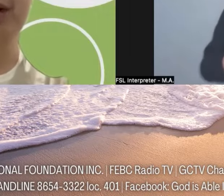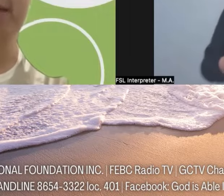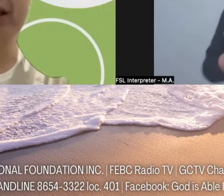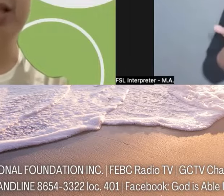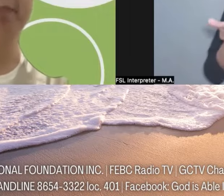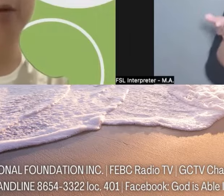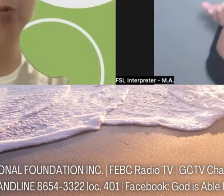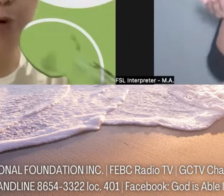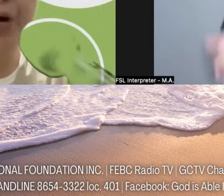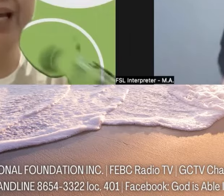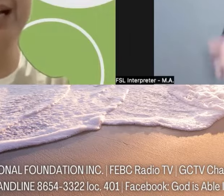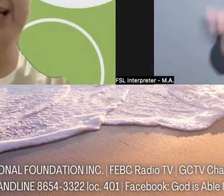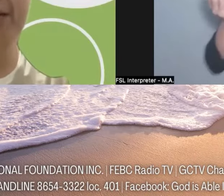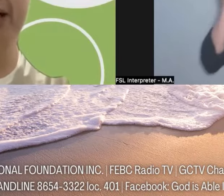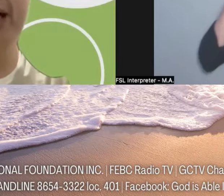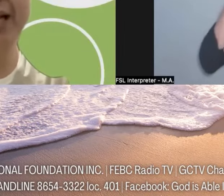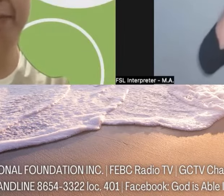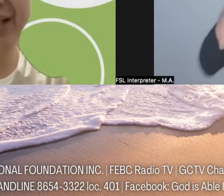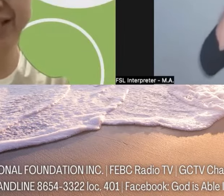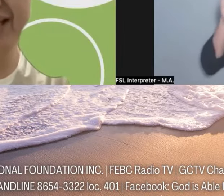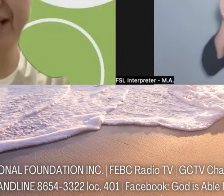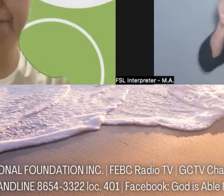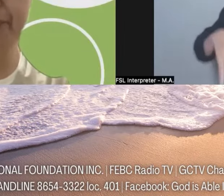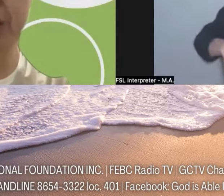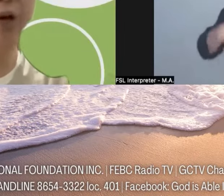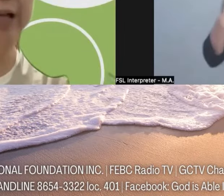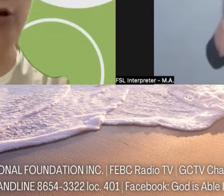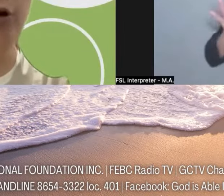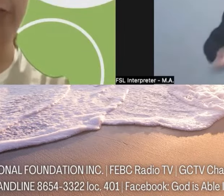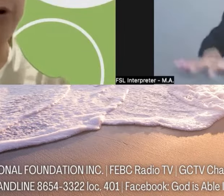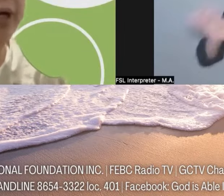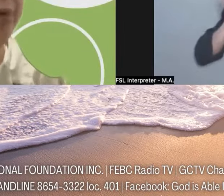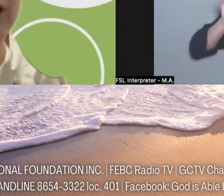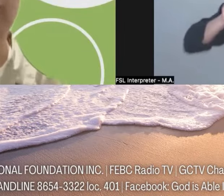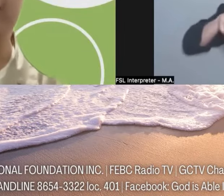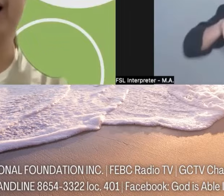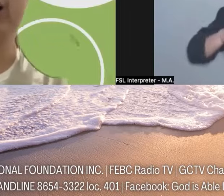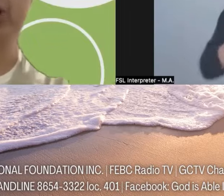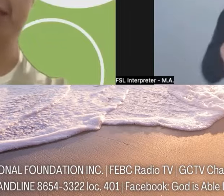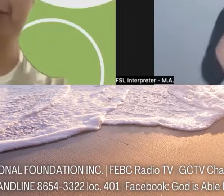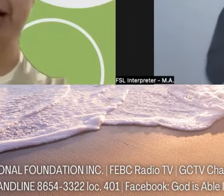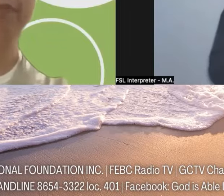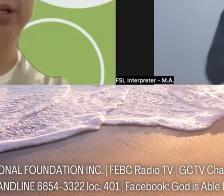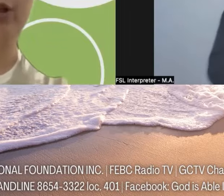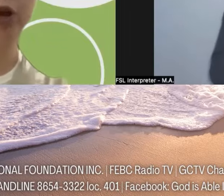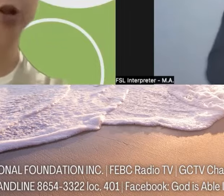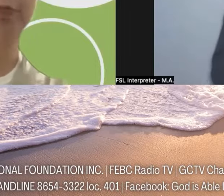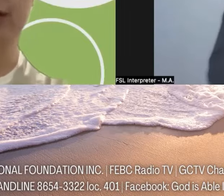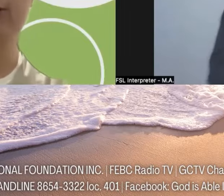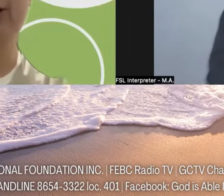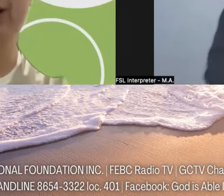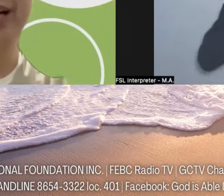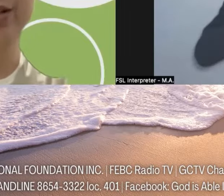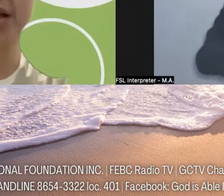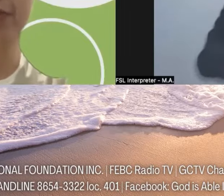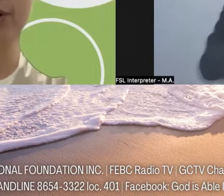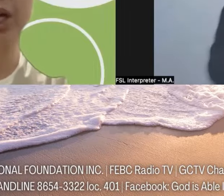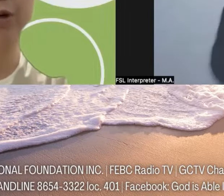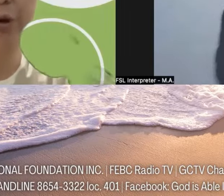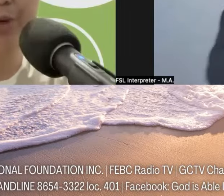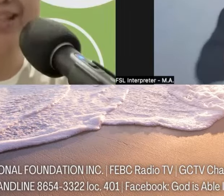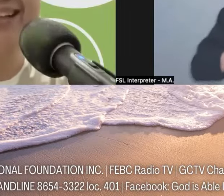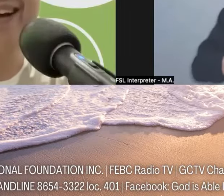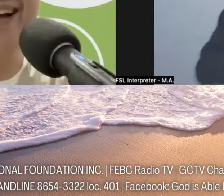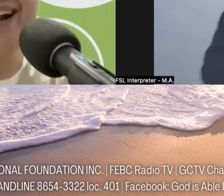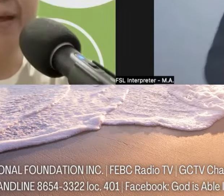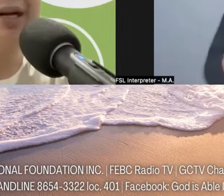-iisip, pati sa pamumuhay ng mga may kapansanan. If you'd like to learn more and partner with God is Able at maging church partner ng God is Able sa